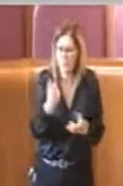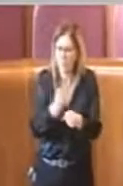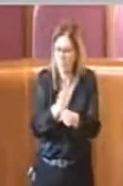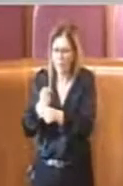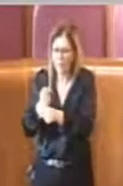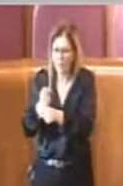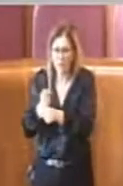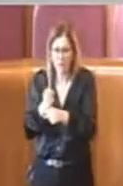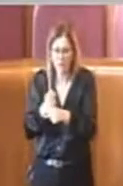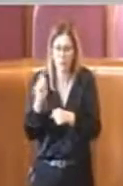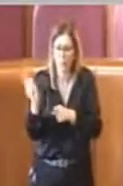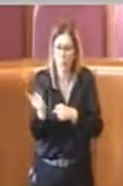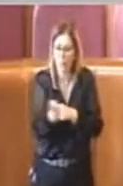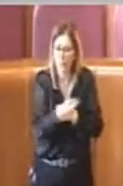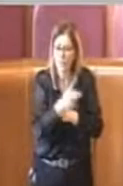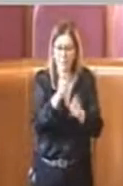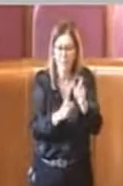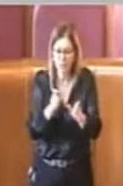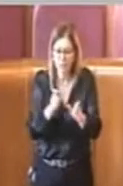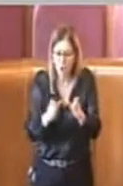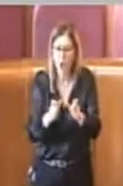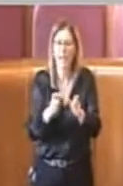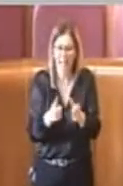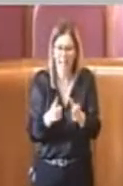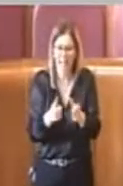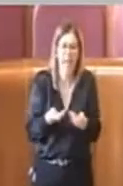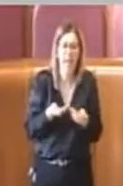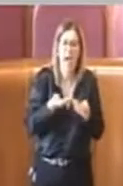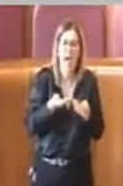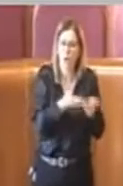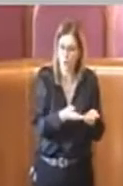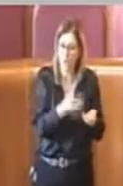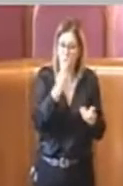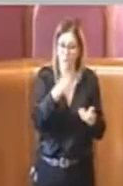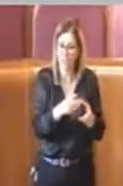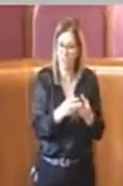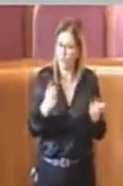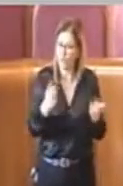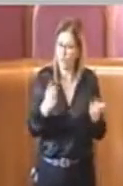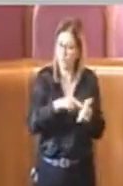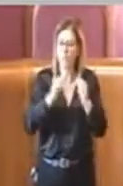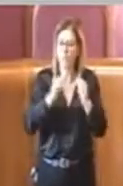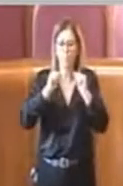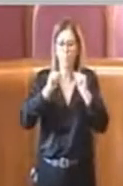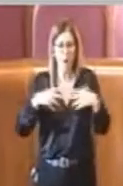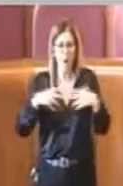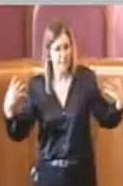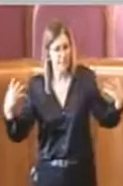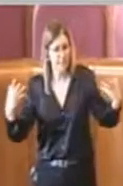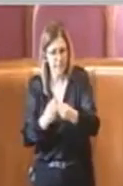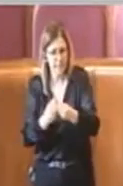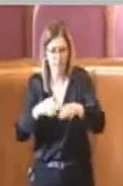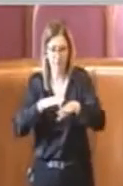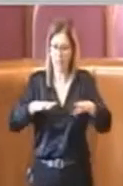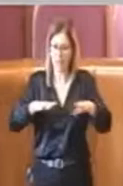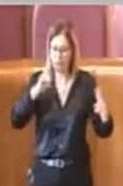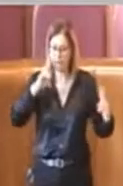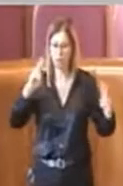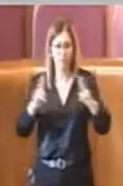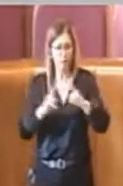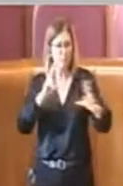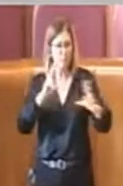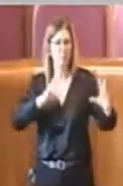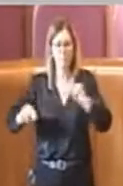tutti gli soggetti che hanno fatto qualcosa su questo tema si possano incontrare ad un tavolo e possano mettere